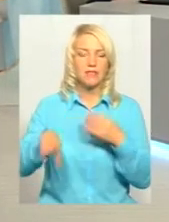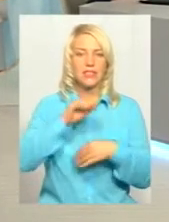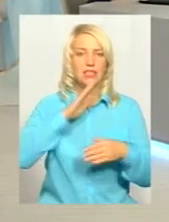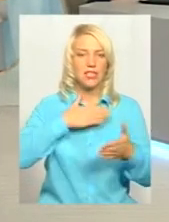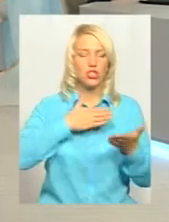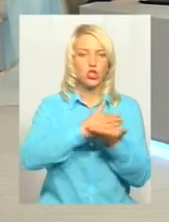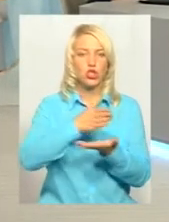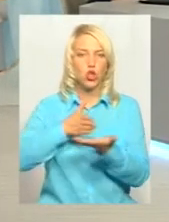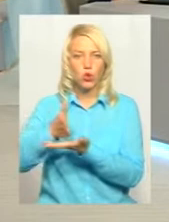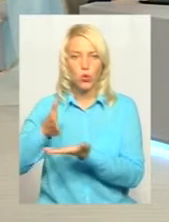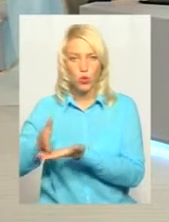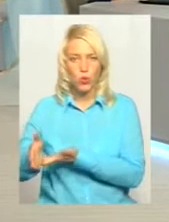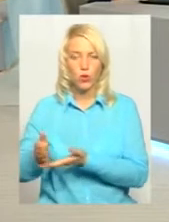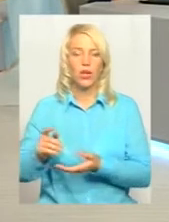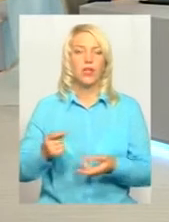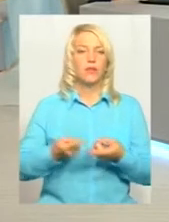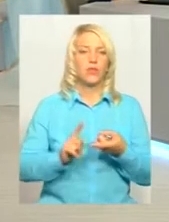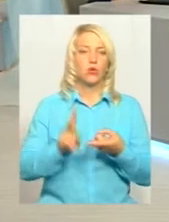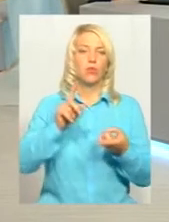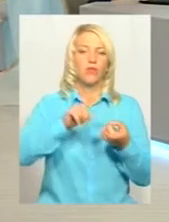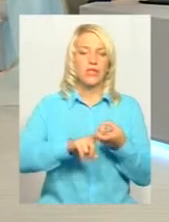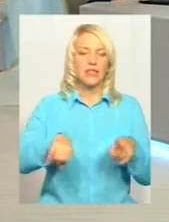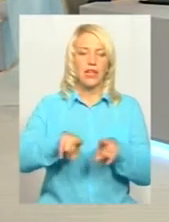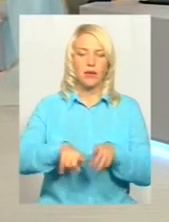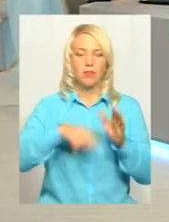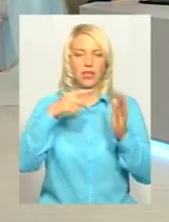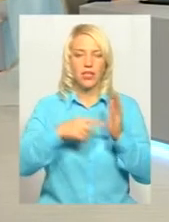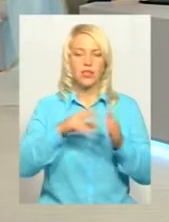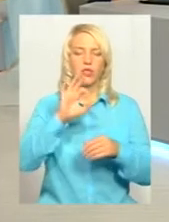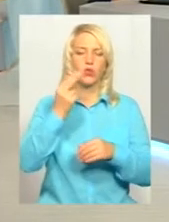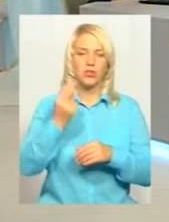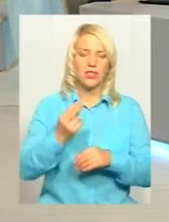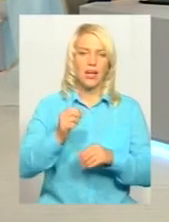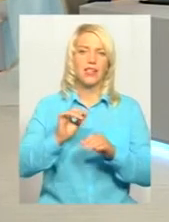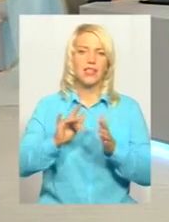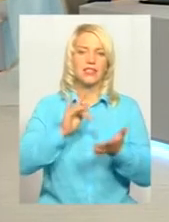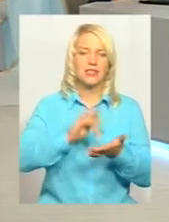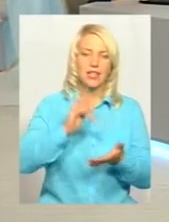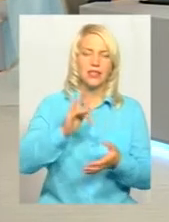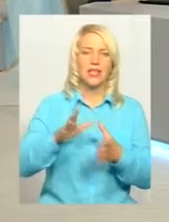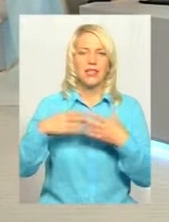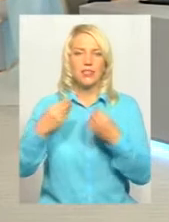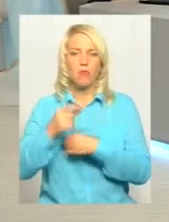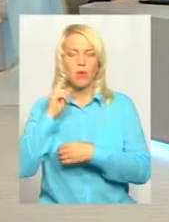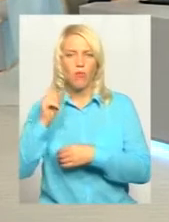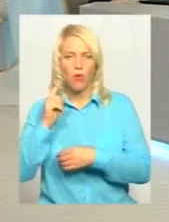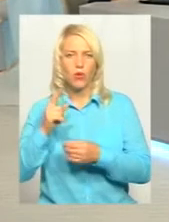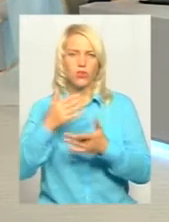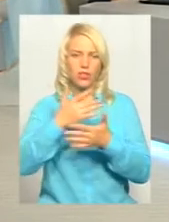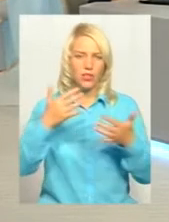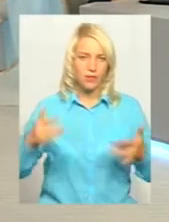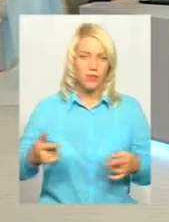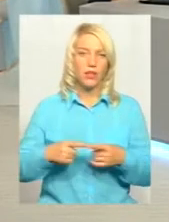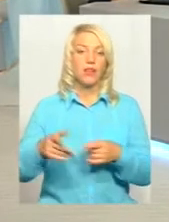дотичні до цих питань. Це і відповідні центри, соціональні служби для дітей, сім'ї, молоді, наші три центри. Тобто ми зараз маємо